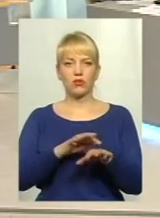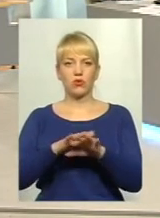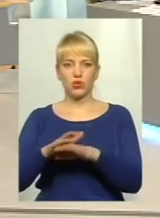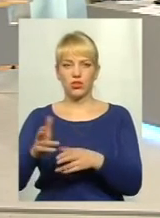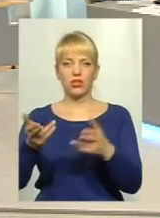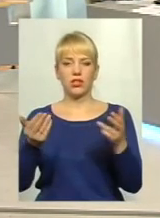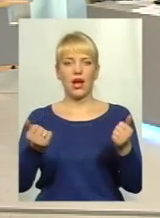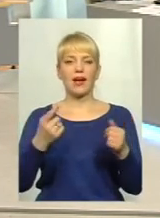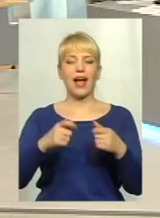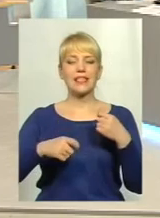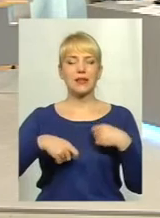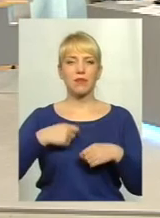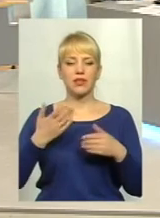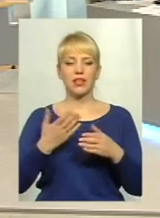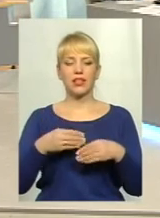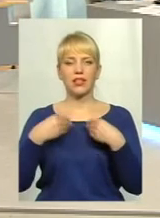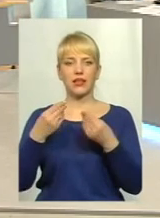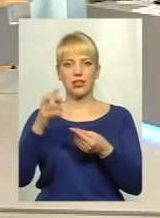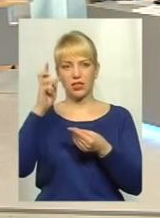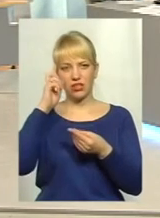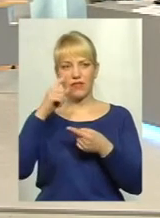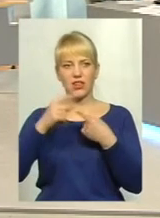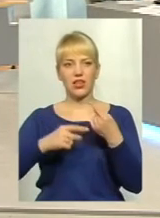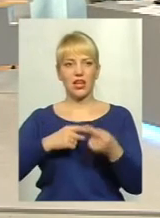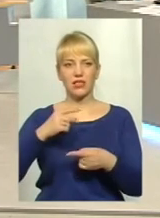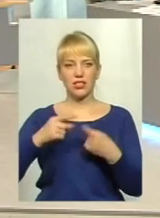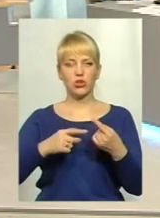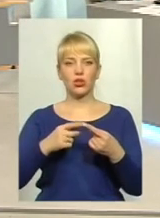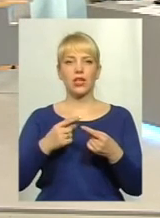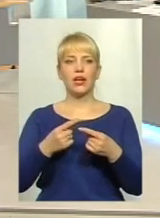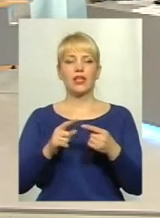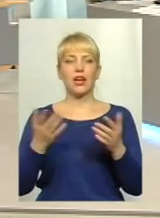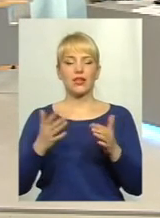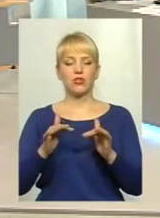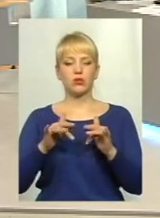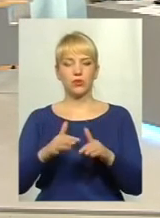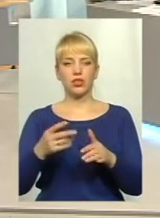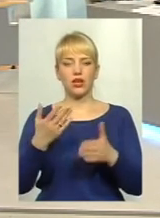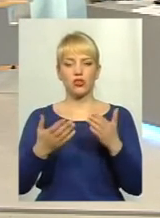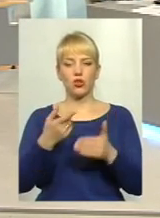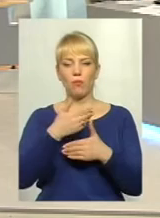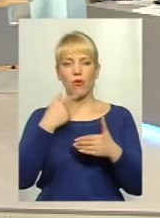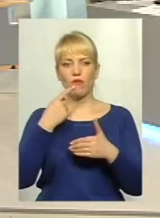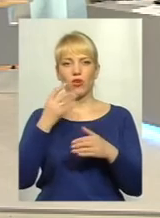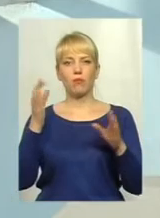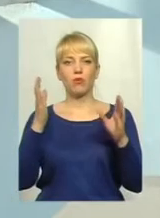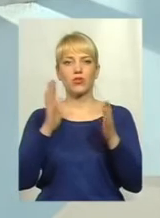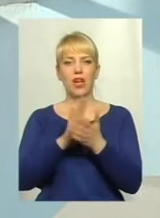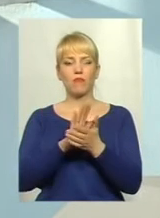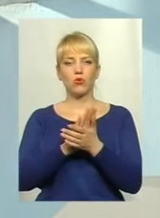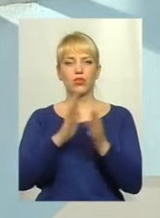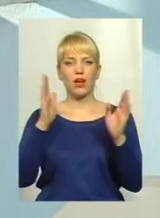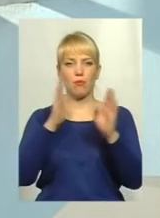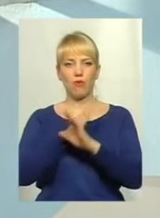які заподійні державою, наслідок якихось певних дій, в даному числі, якщо ми говоримо про забруднення атмосферного повітря, то за